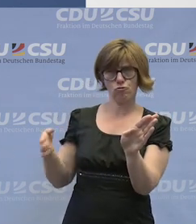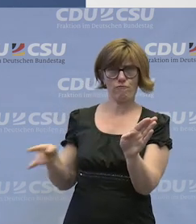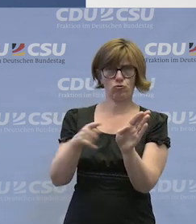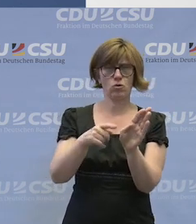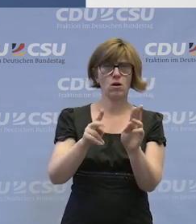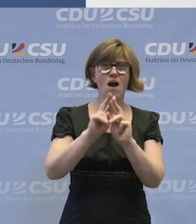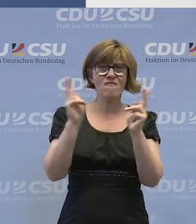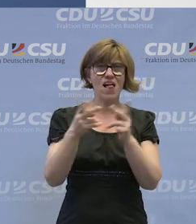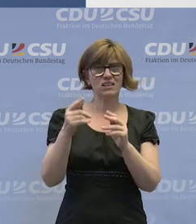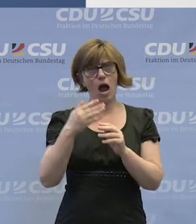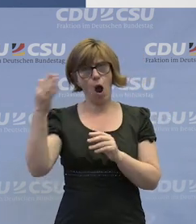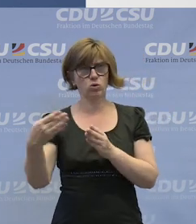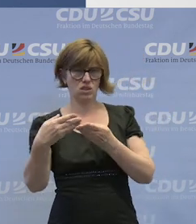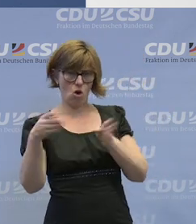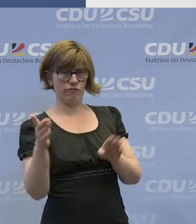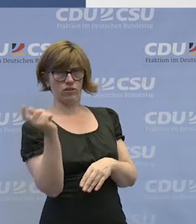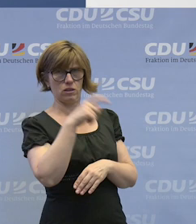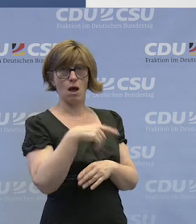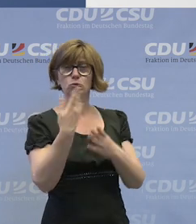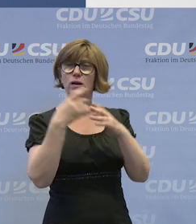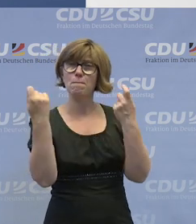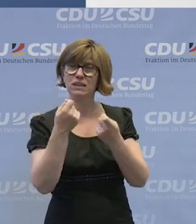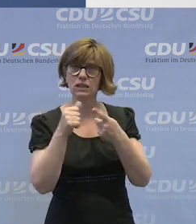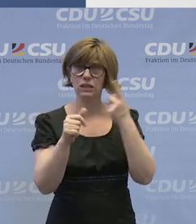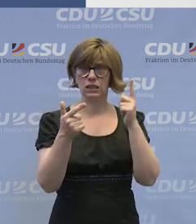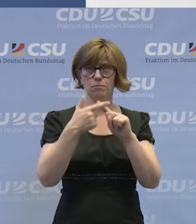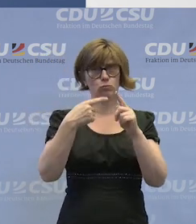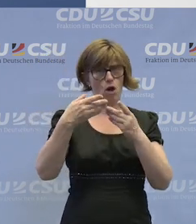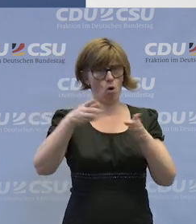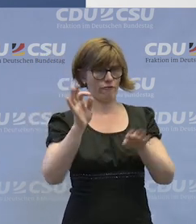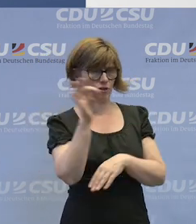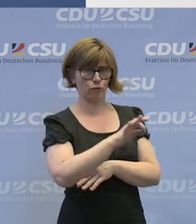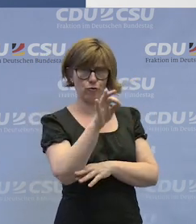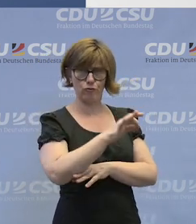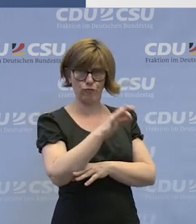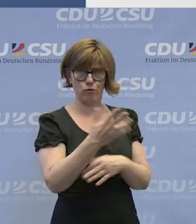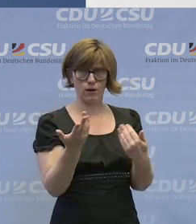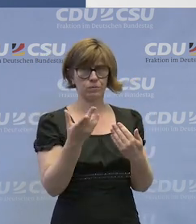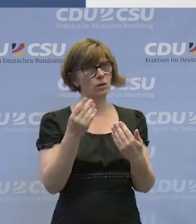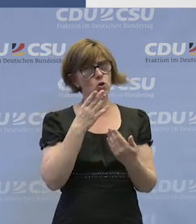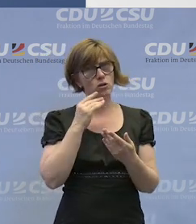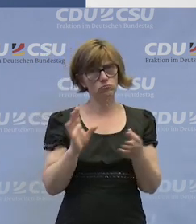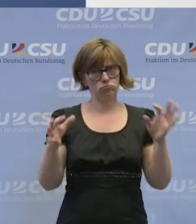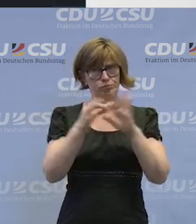der Welt von draußen, ob das jetzt Betriebe sind oder wer auch immer, dann gehört das natürlich auch dazu. Frau Schulz, welche